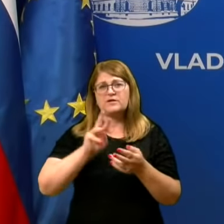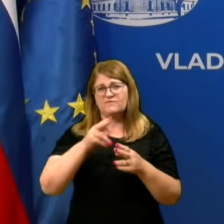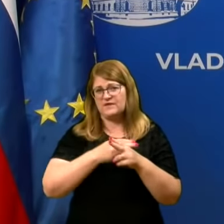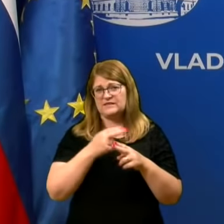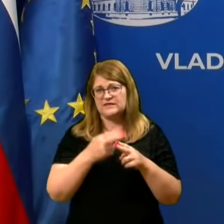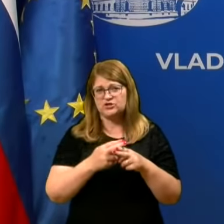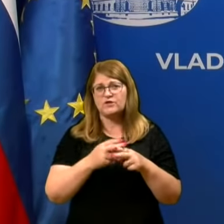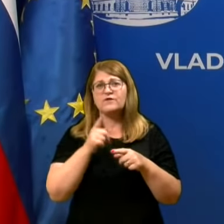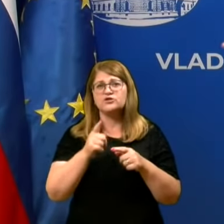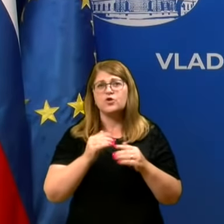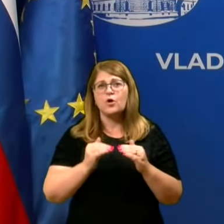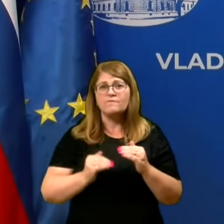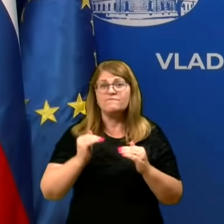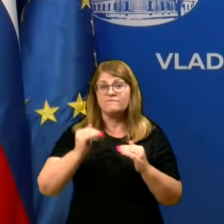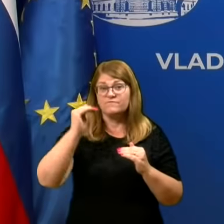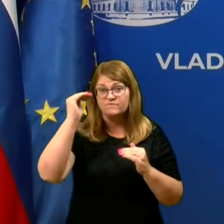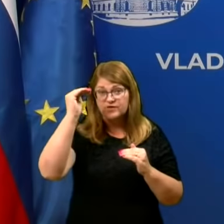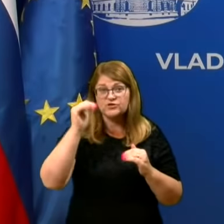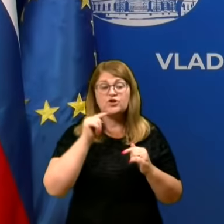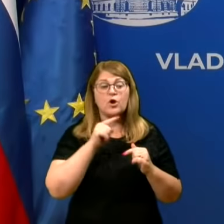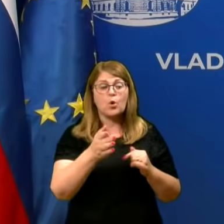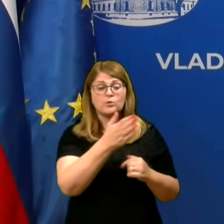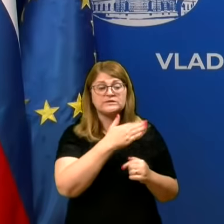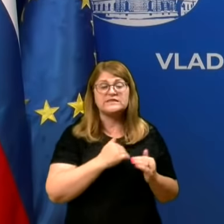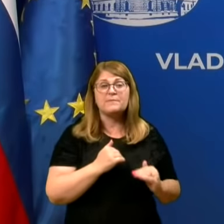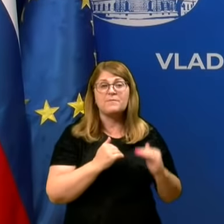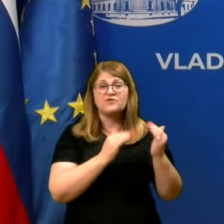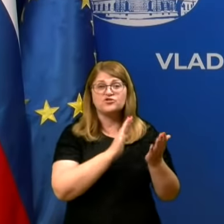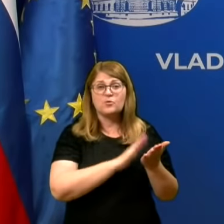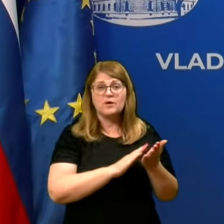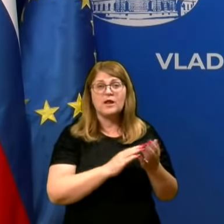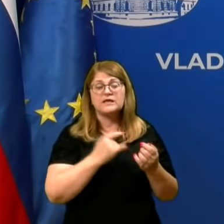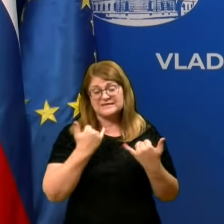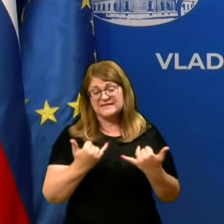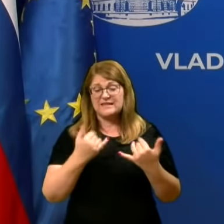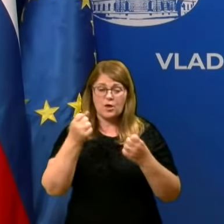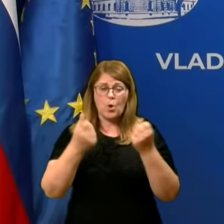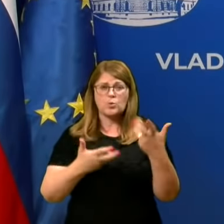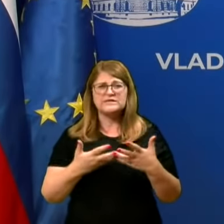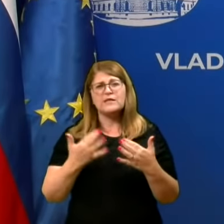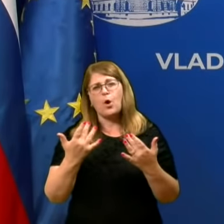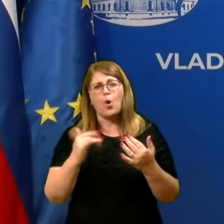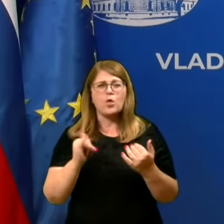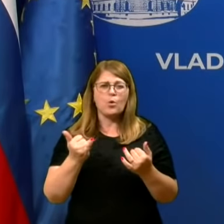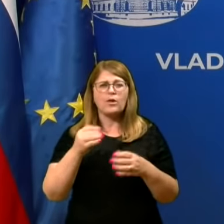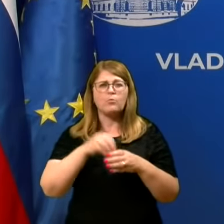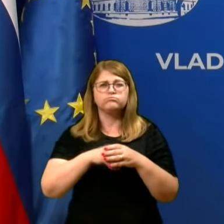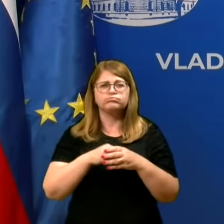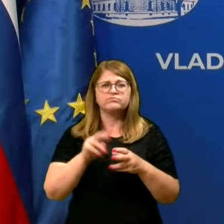državi se seveda višijo, tem, ko se nam višajo primiri. Trenutna ocena aktivnih primirov v državi je